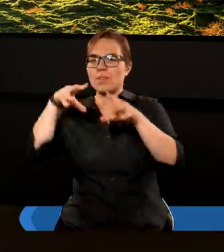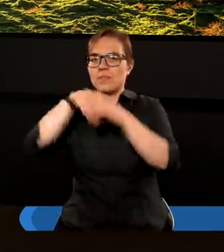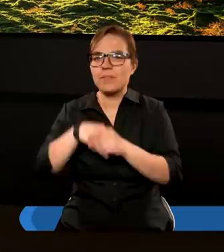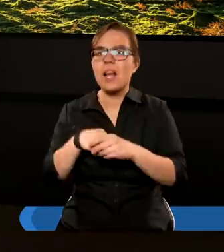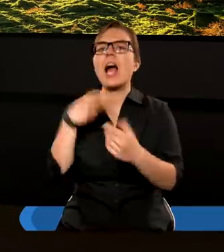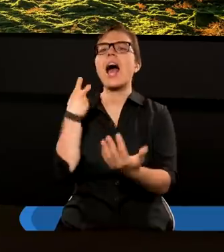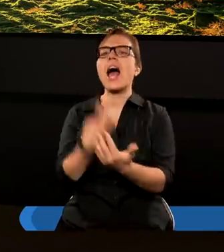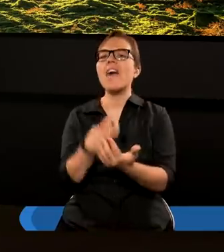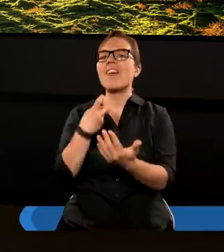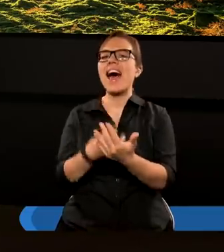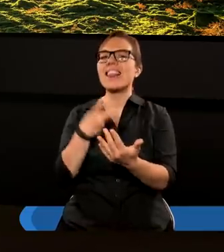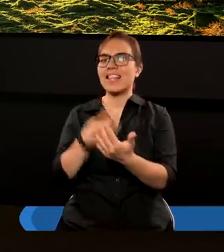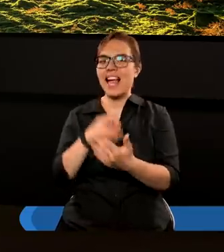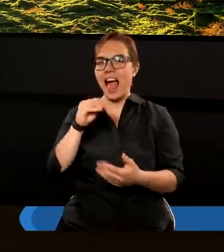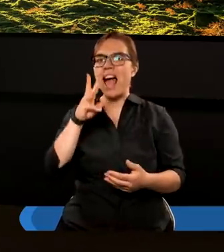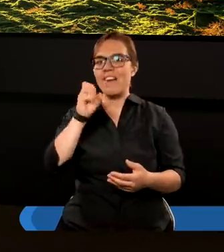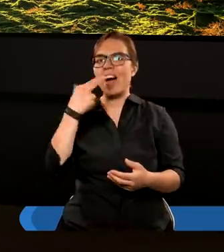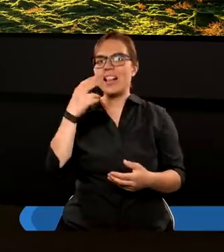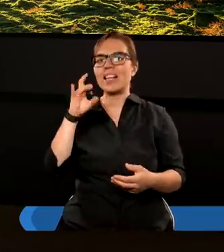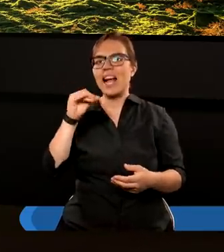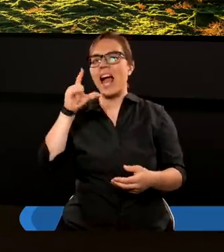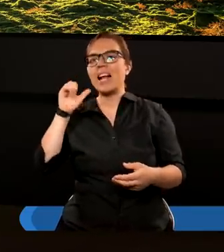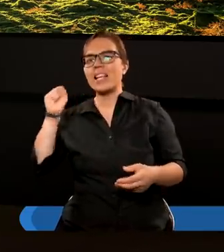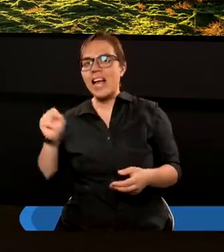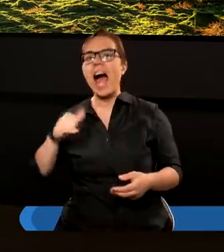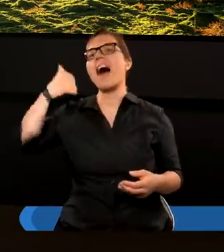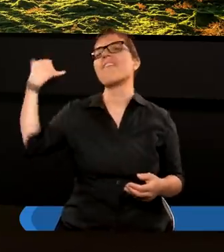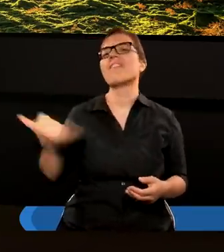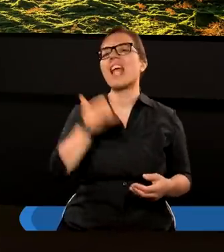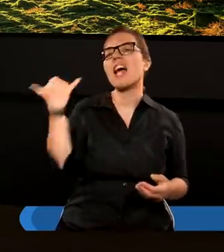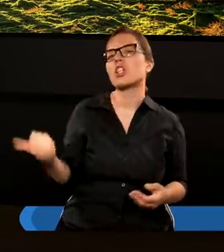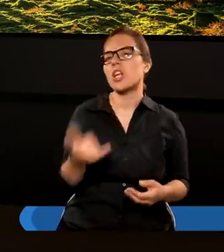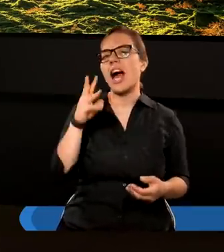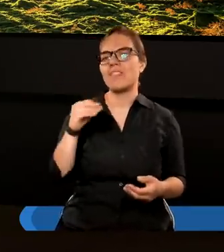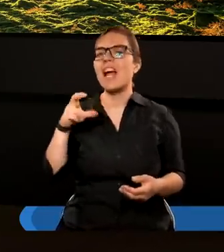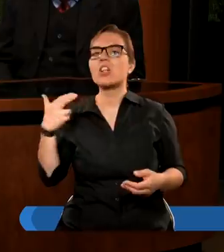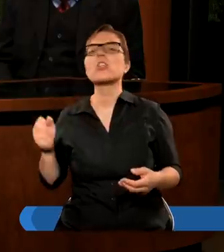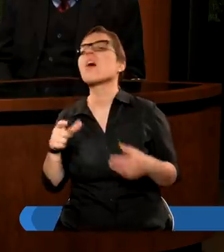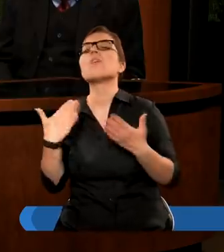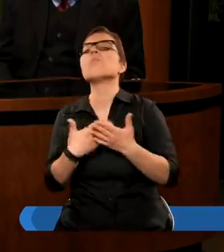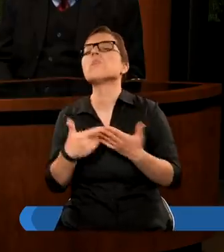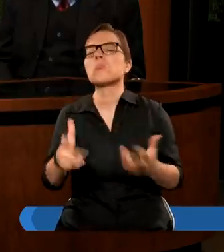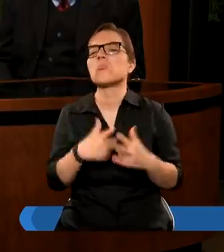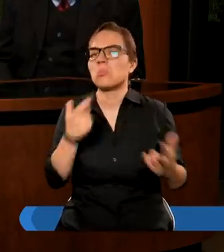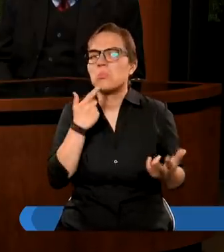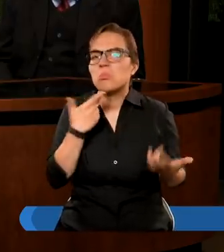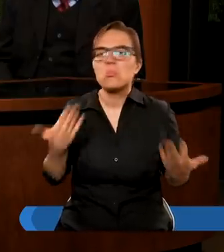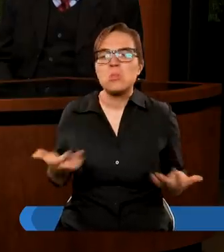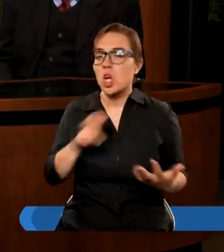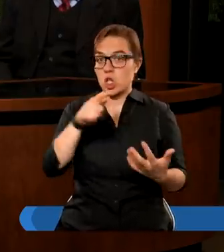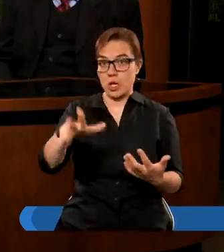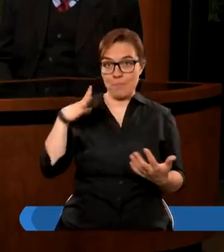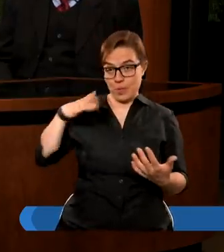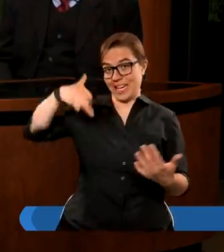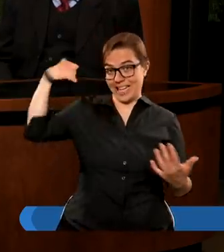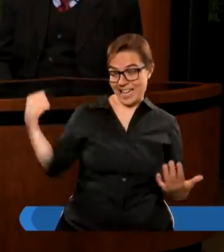Ewangelia wieczna. Dlaczego jest to określenie wieczna Ewangelia? Czy ona zawsze była,